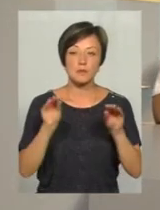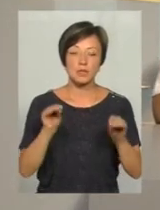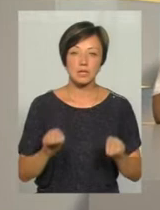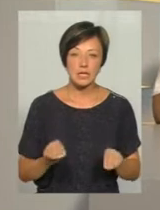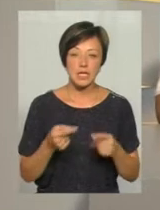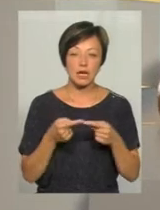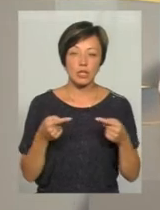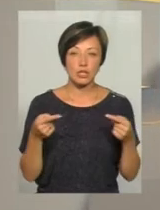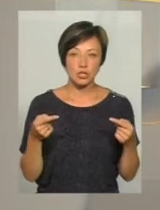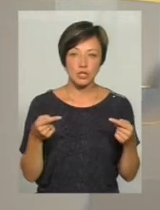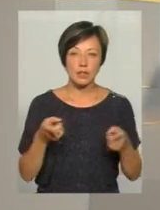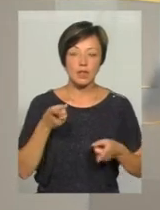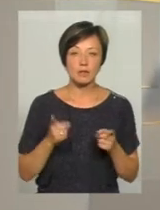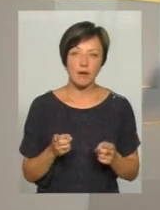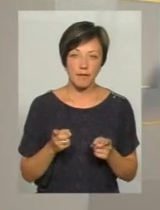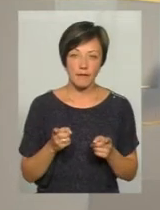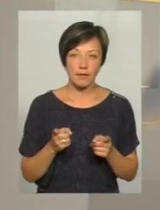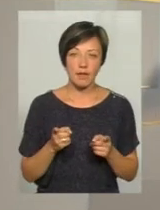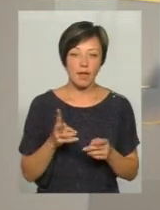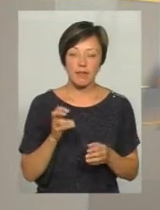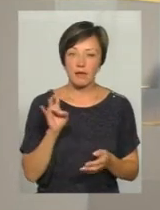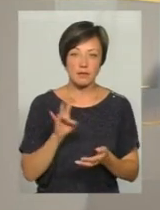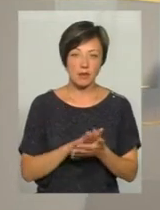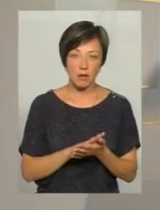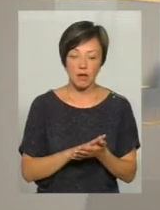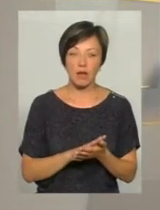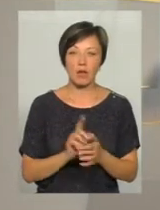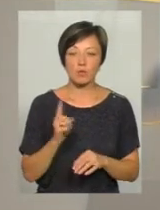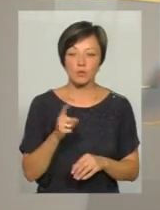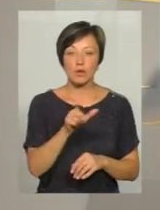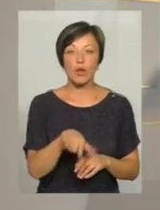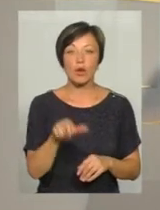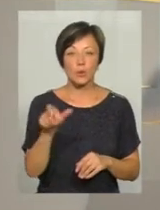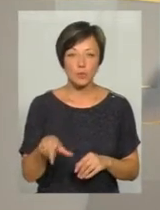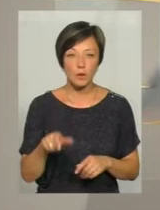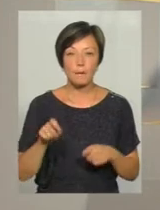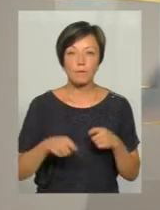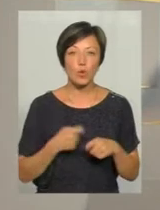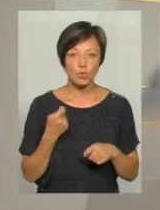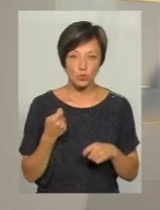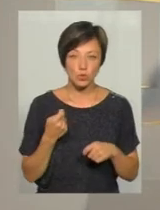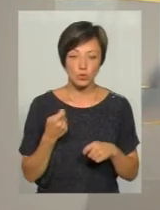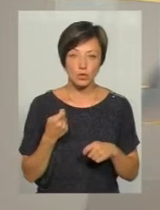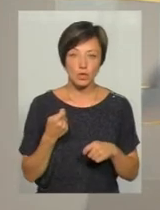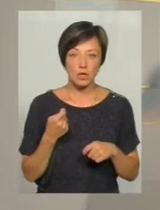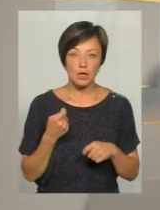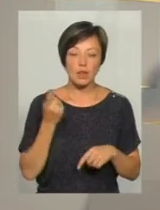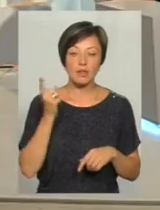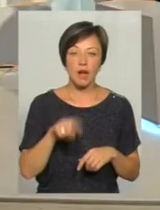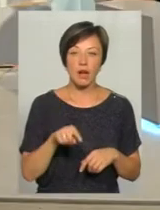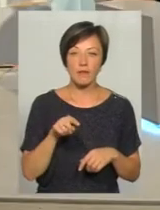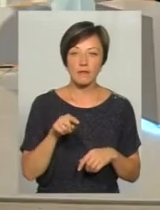річ така, насправді, не стійка, оскільки люди порушують навіть попри